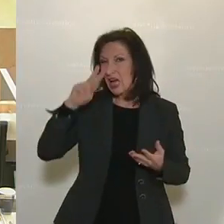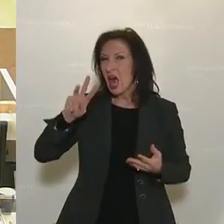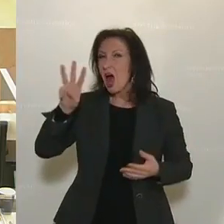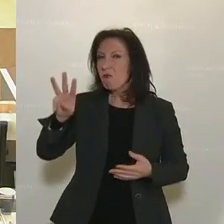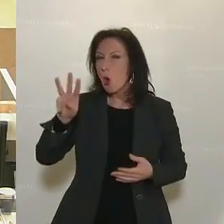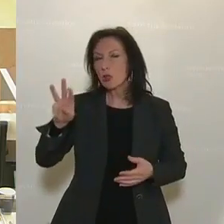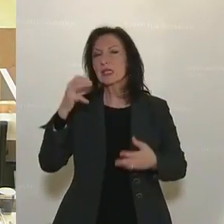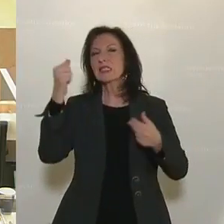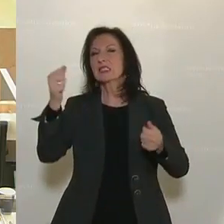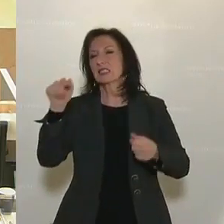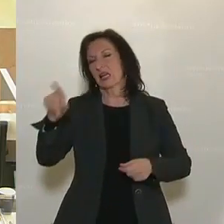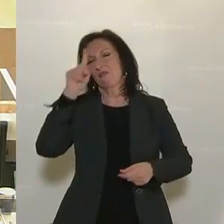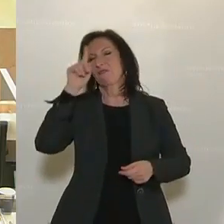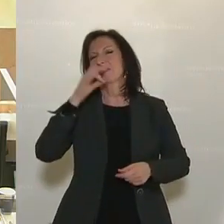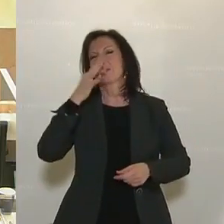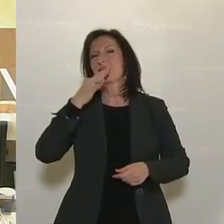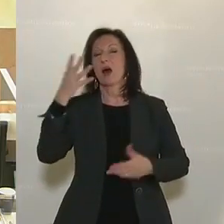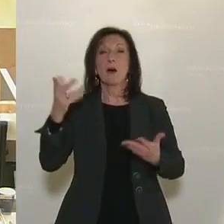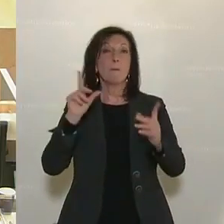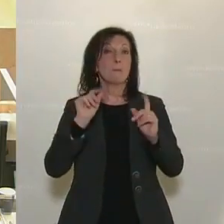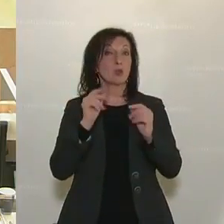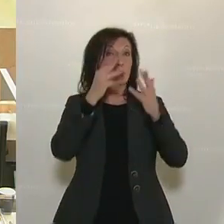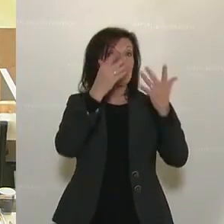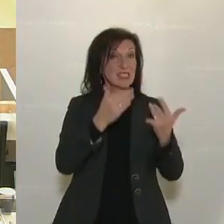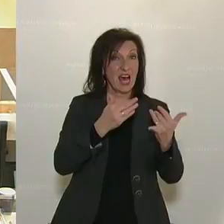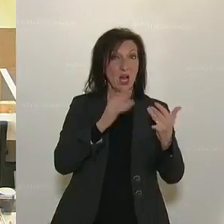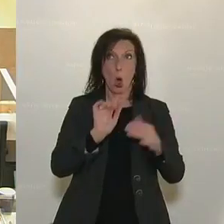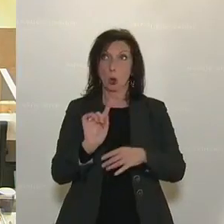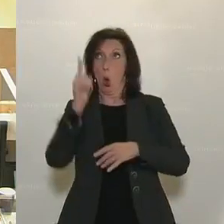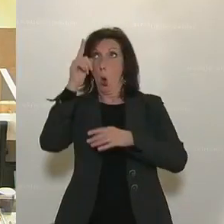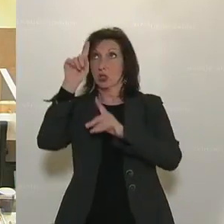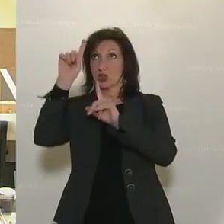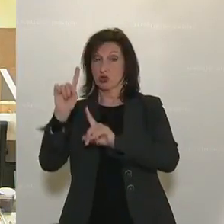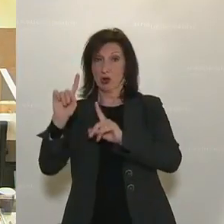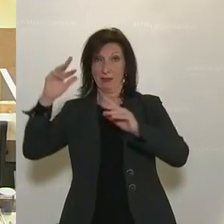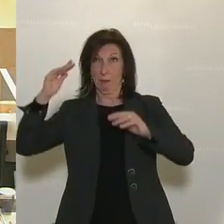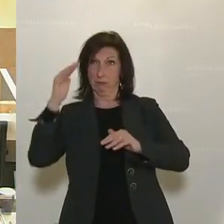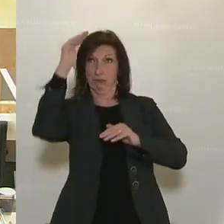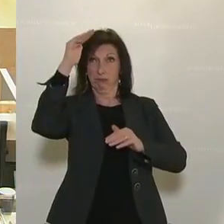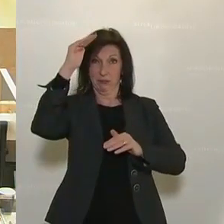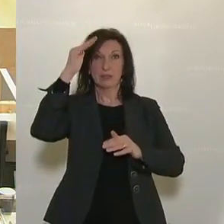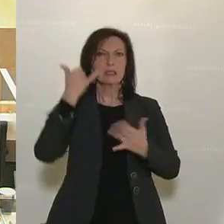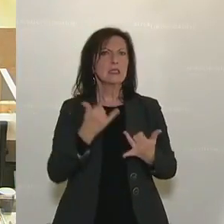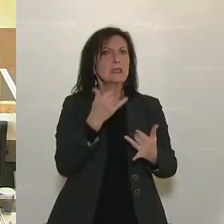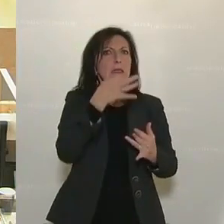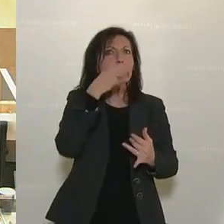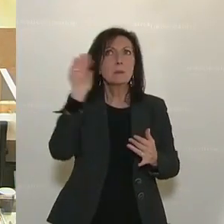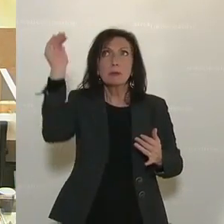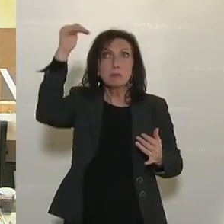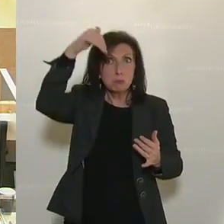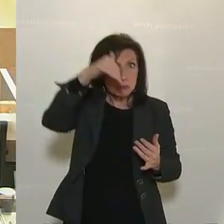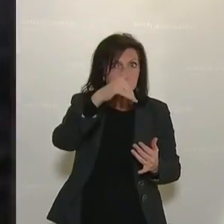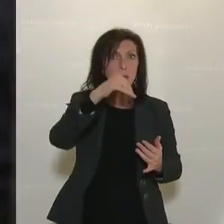beantworten können. Das heißt, die Werte haben sich gegenüber dem Höchststand massiv gebessert und Ihre Antwort darauf ist der nächste